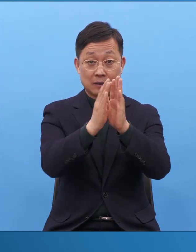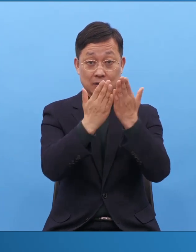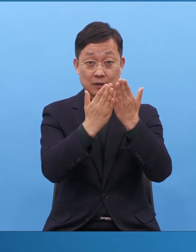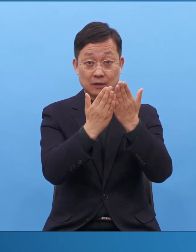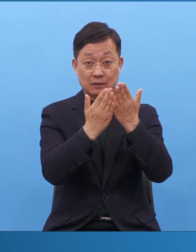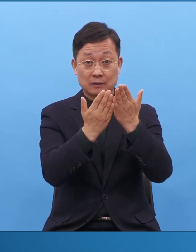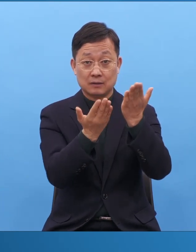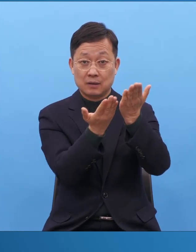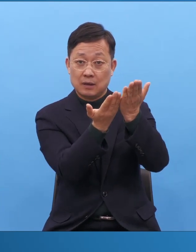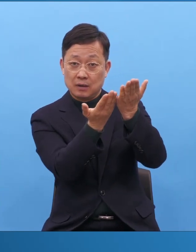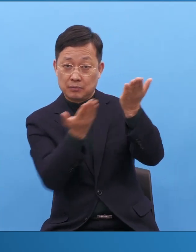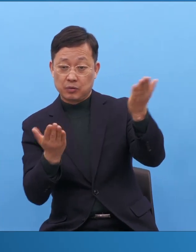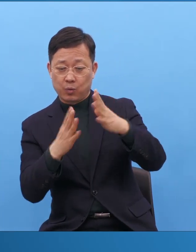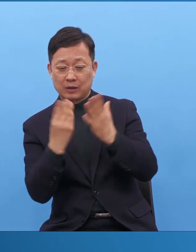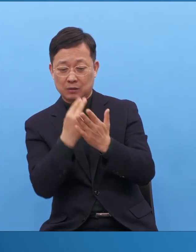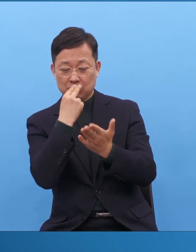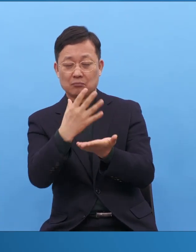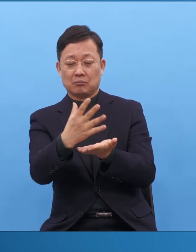그게 얘기되는 겁니다.